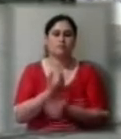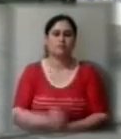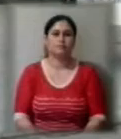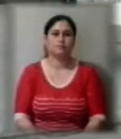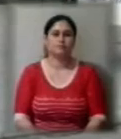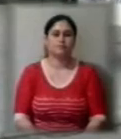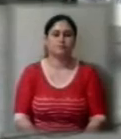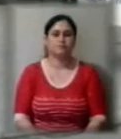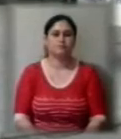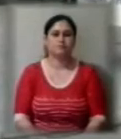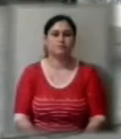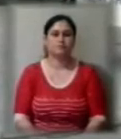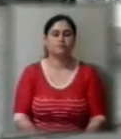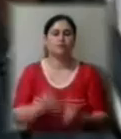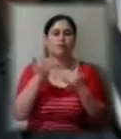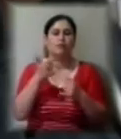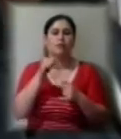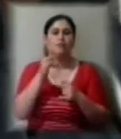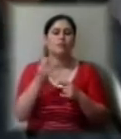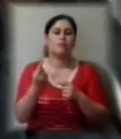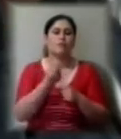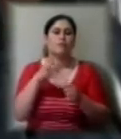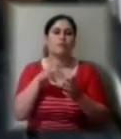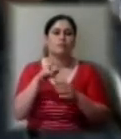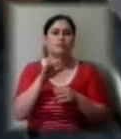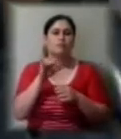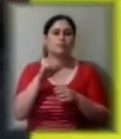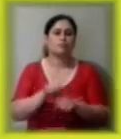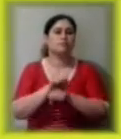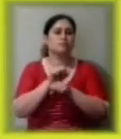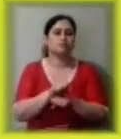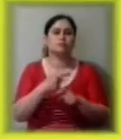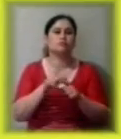Сьогодні аграрії області вийшли на акцію протесту. Чого вимагають?